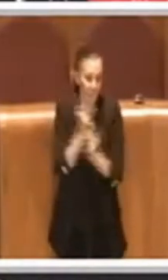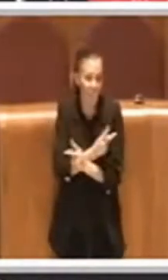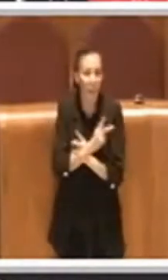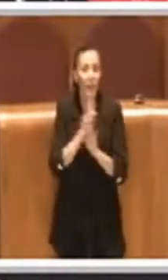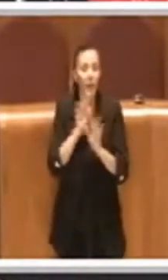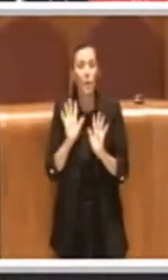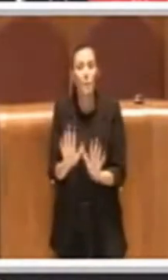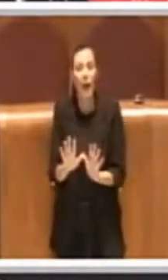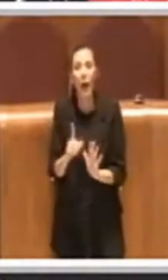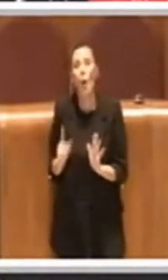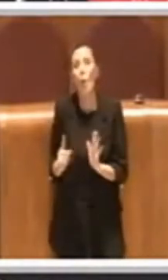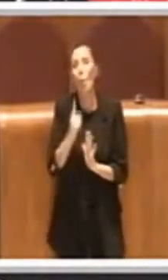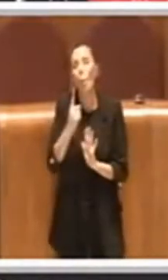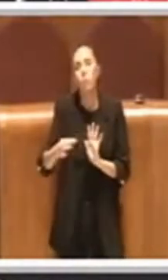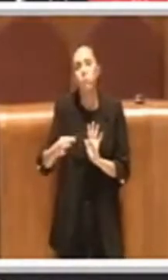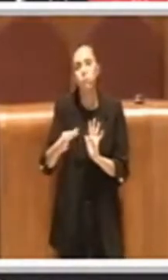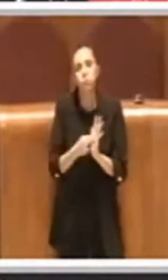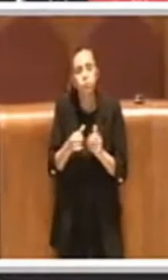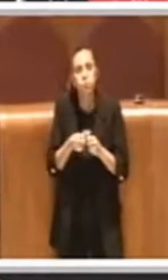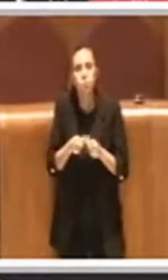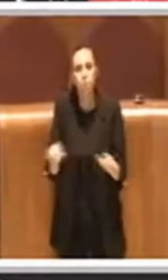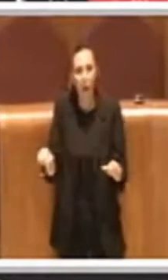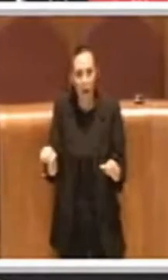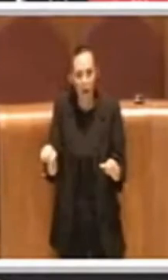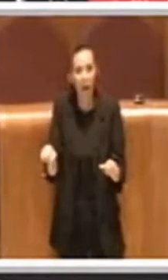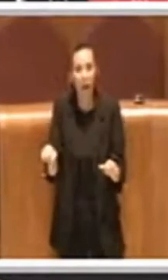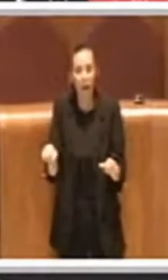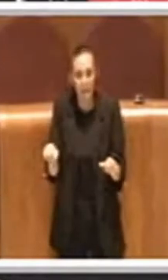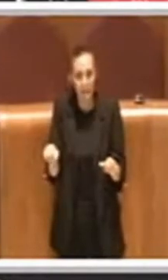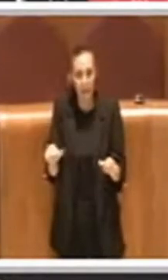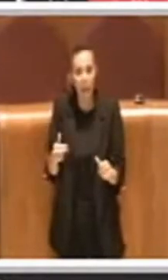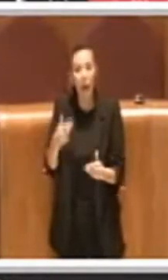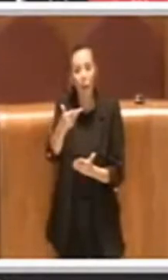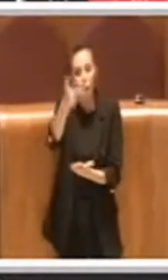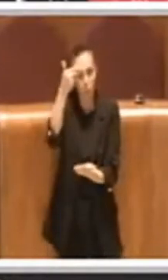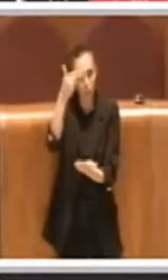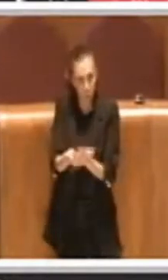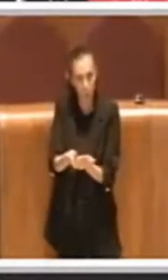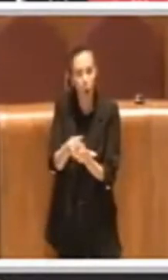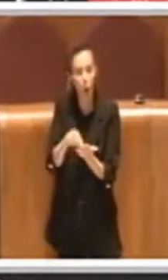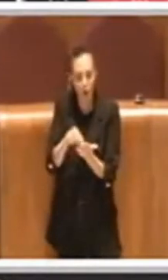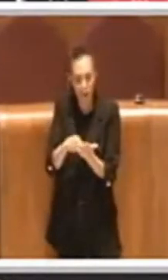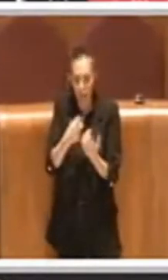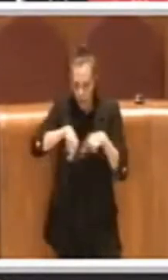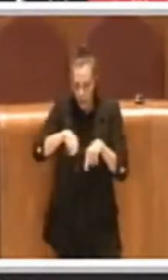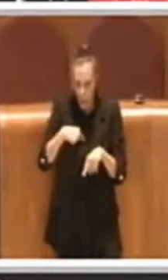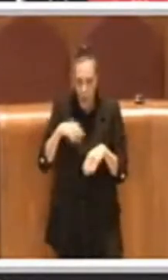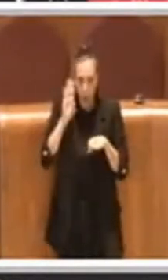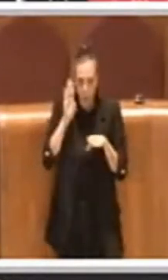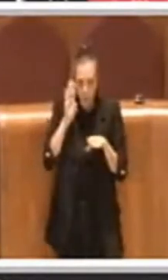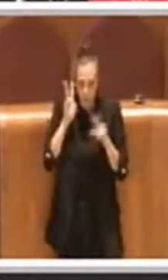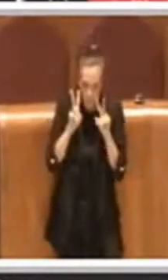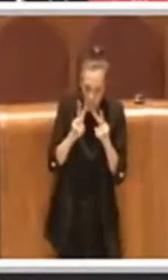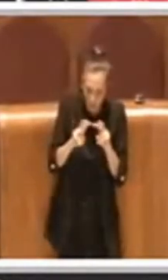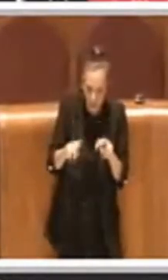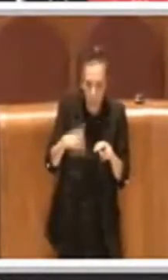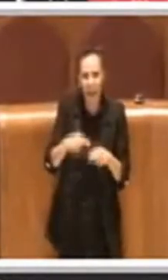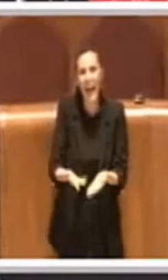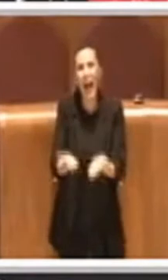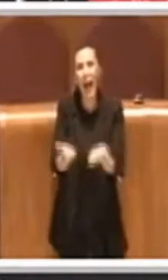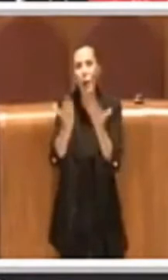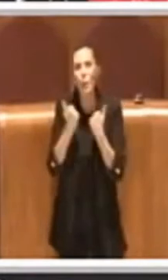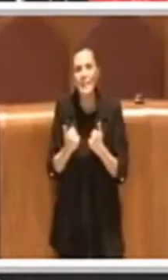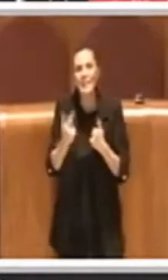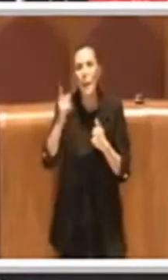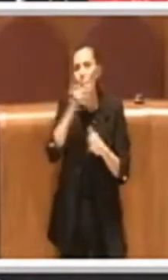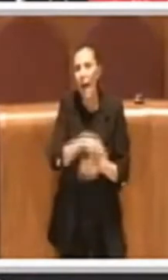Uno dei cardini della proposta che è stata sottoposta alla nostra attenzione è l'acquisto degli impianti